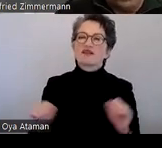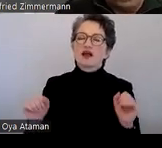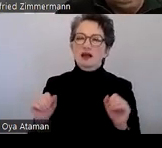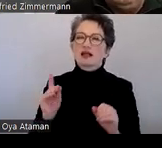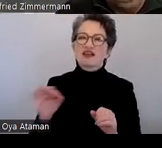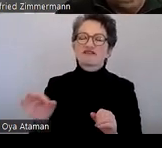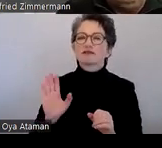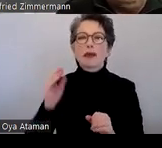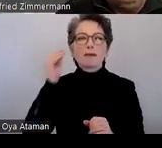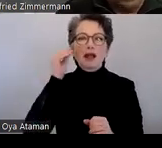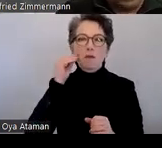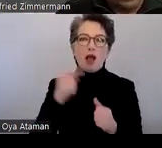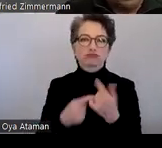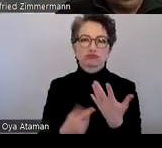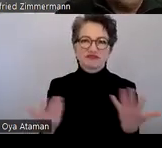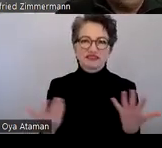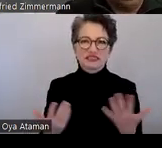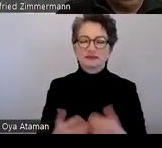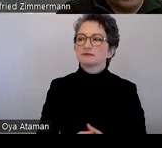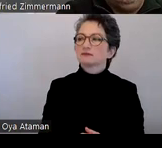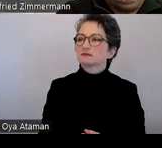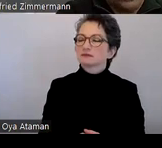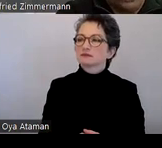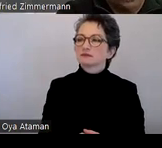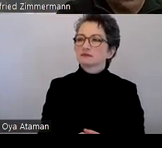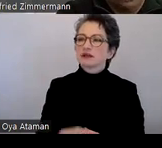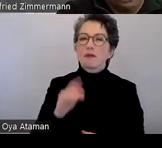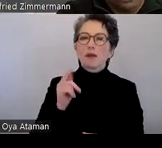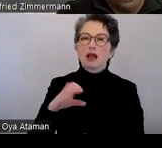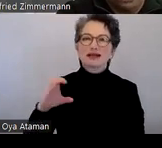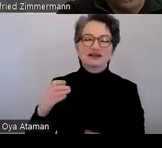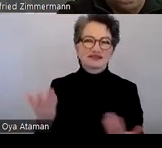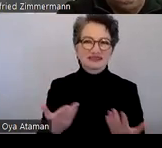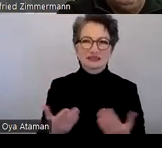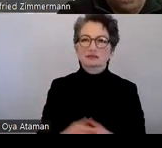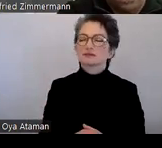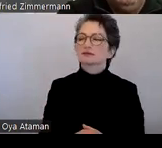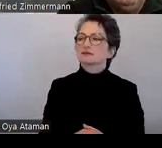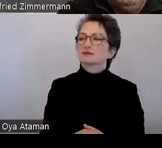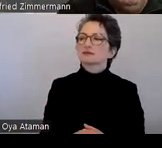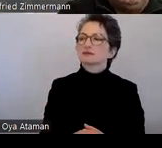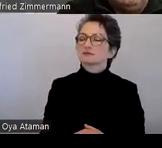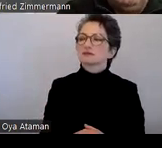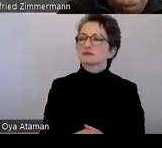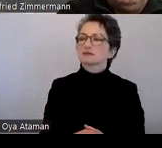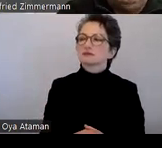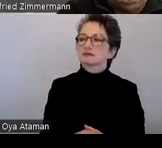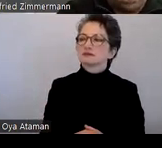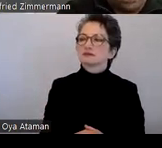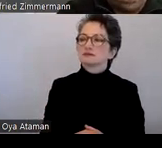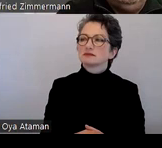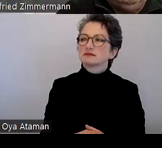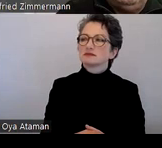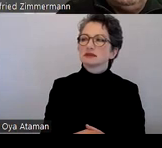BDF Dokumenten reden. Was ist PAC und Funktionen des BDF Accessibility